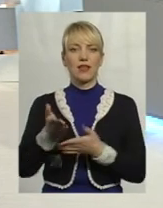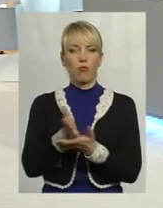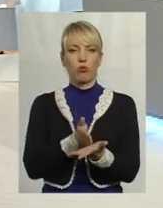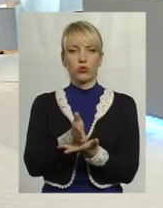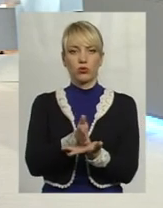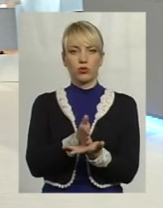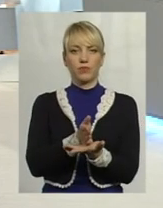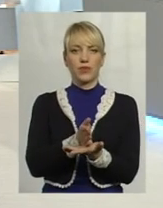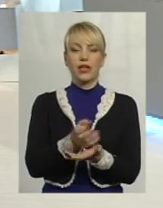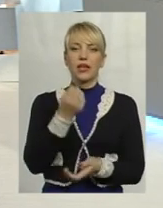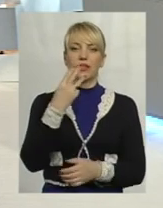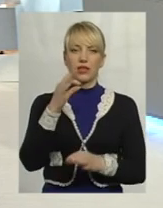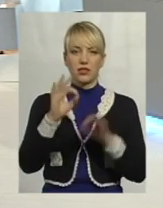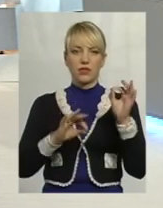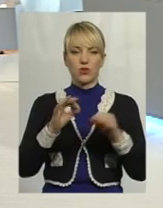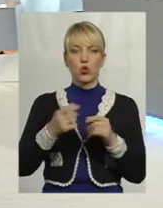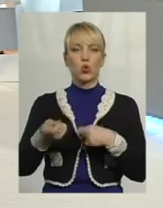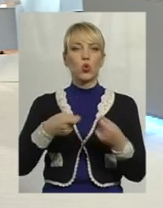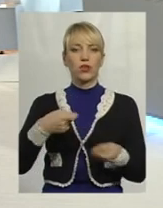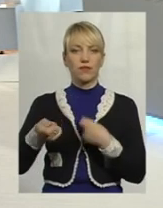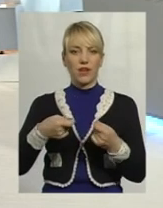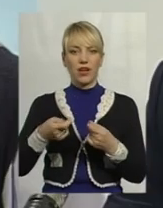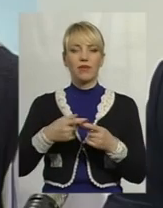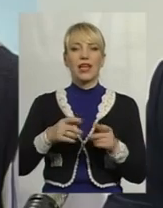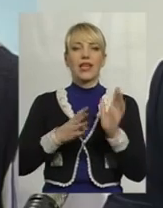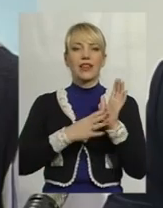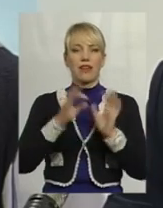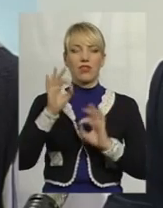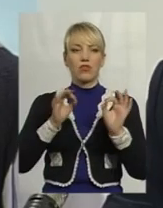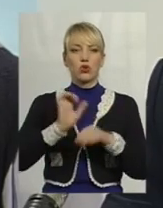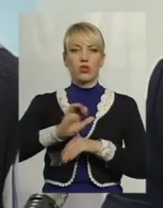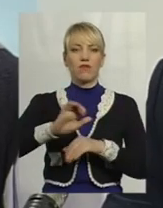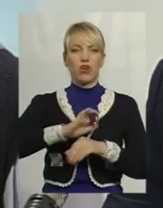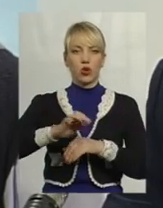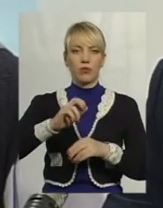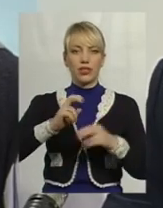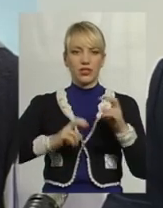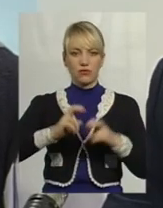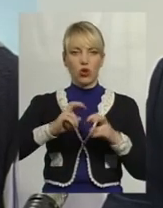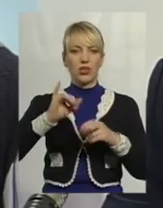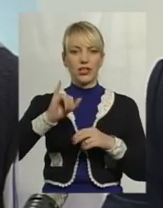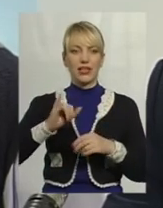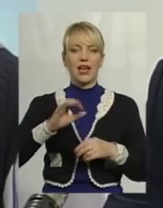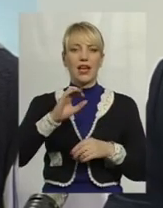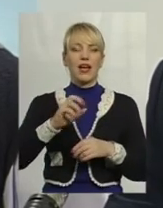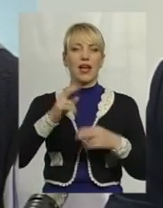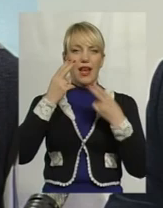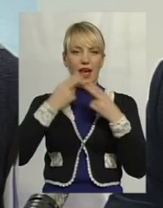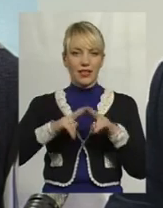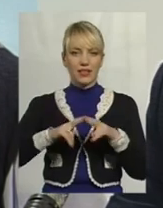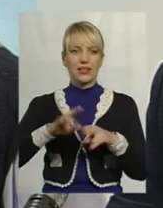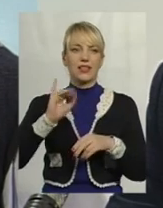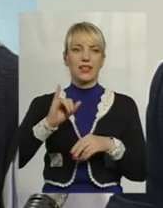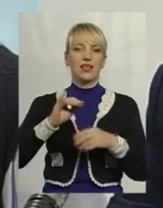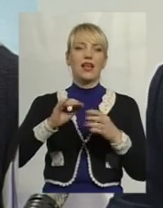13% торгівля, 9% виробництво, ну і ІТ були, і хорика,